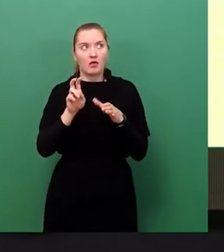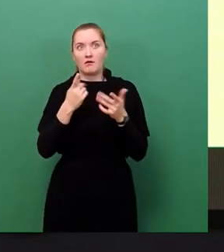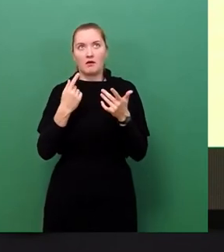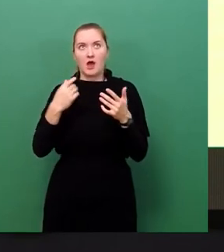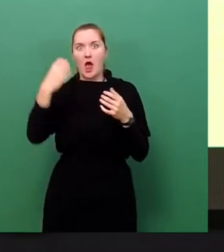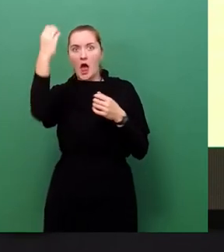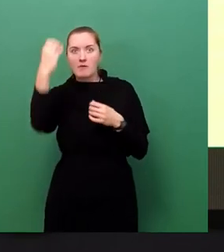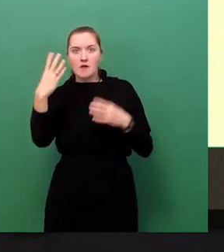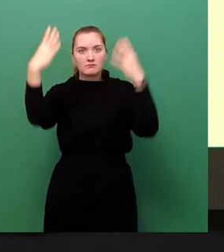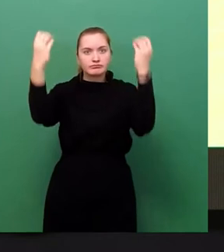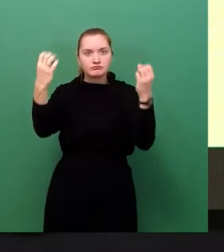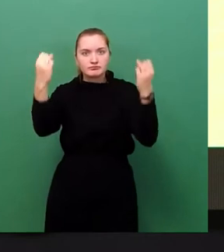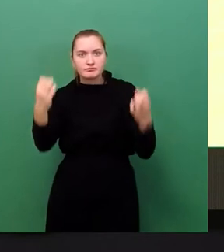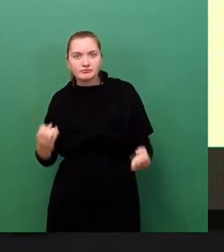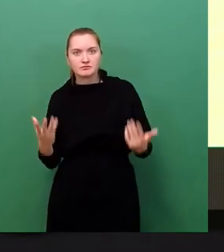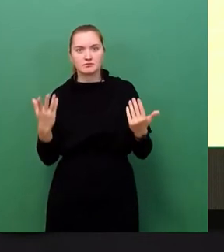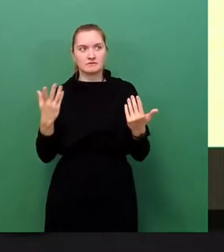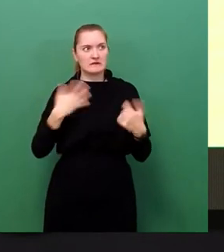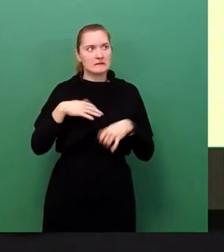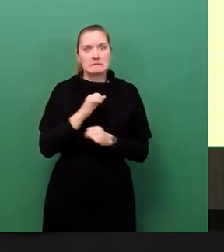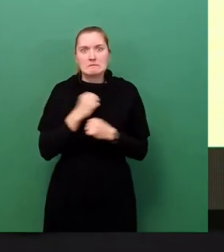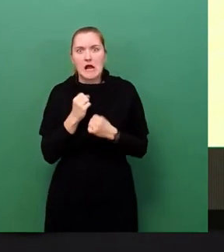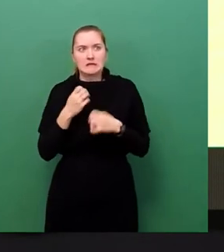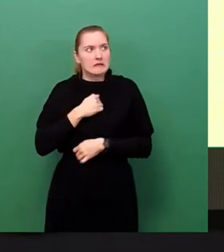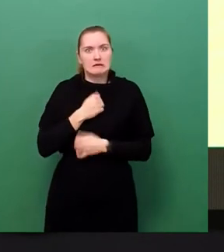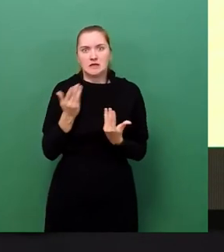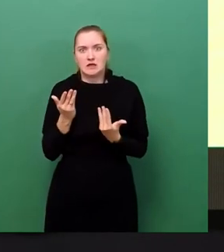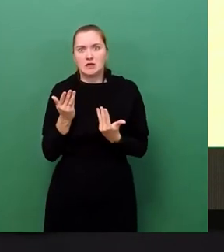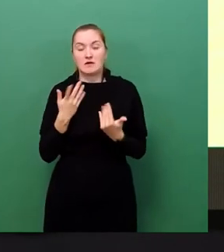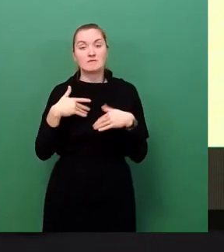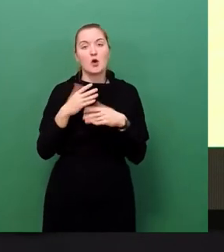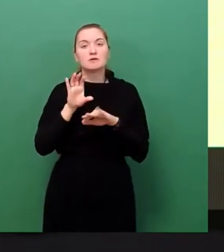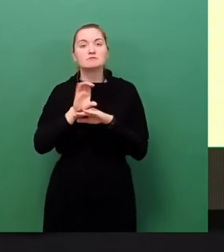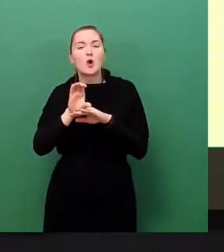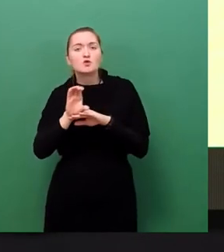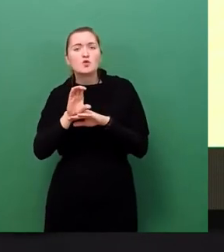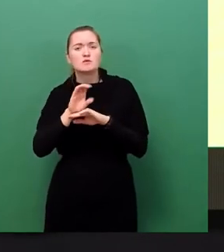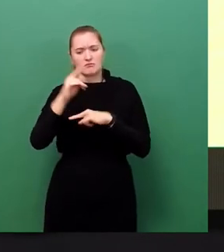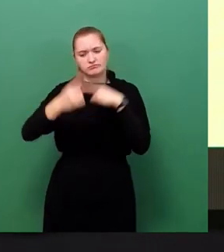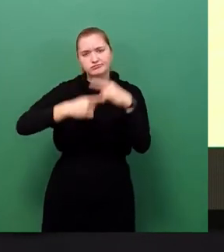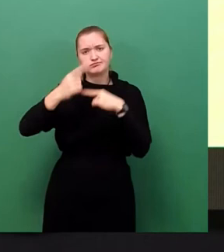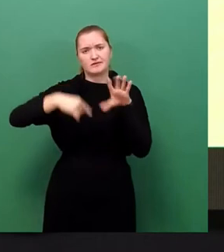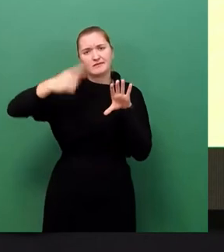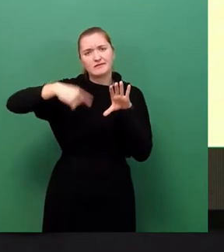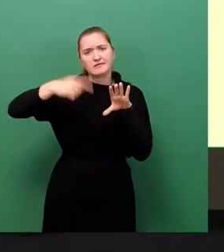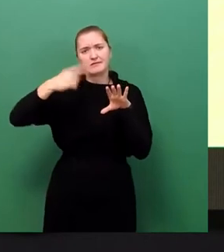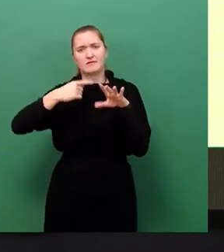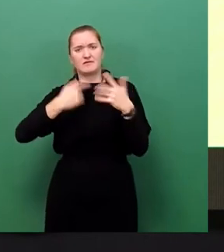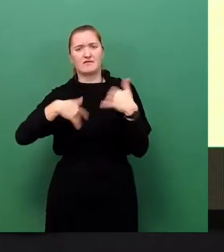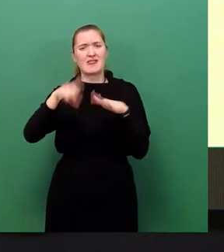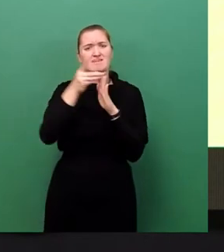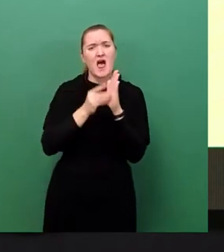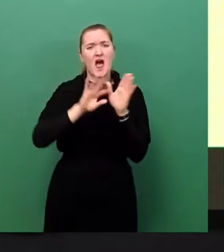und schlussendlich alles, was mit Computern betrieben wird, die Netzwerke, die Datenbanken, man muss die nachher wieder